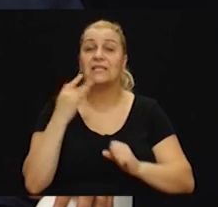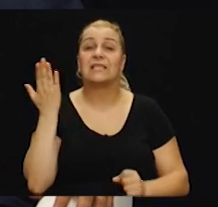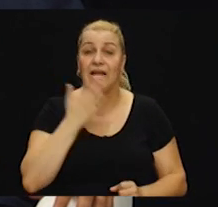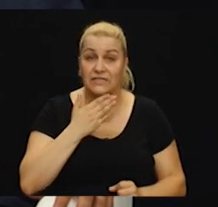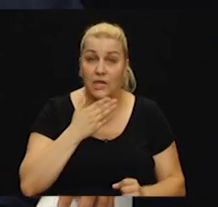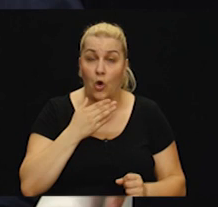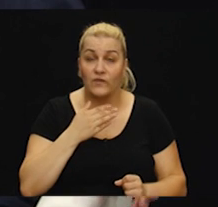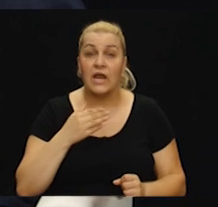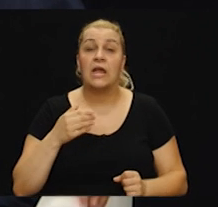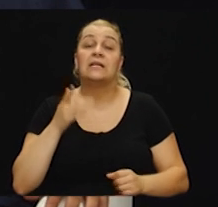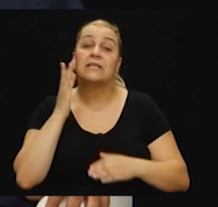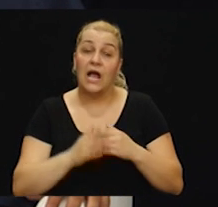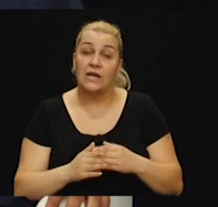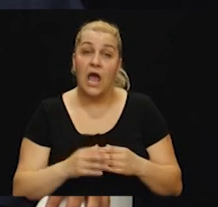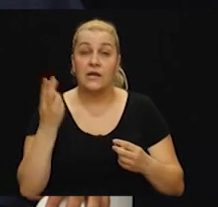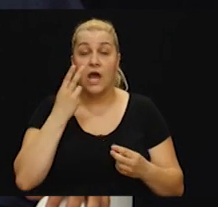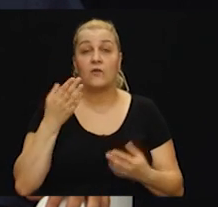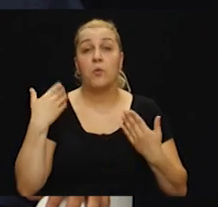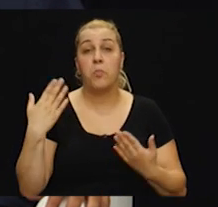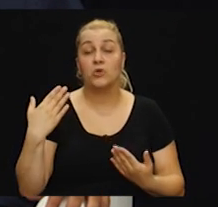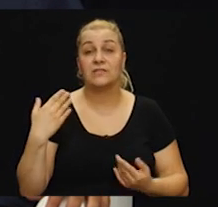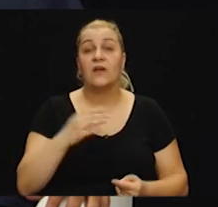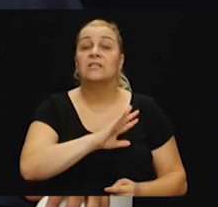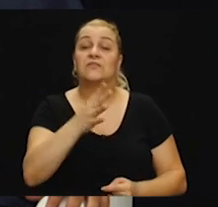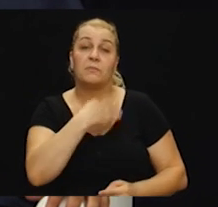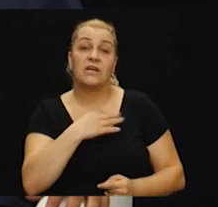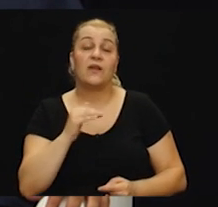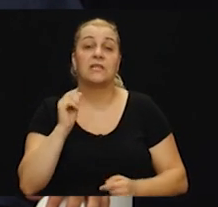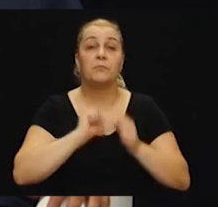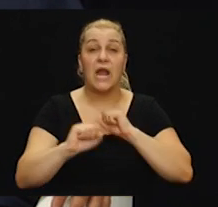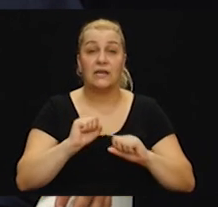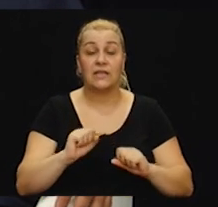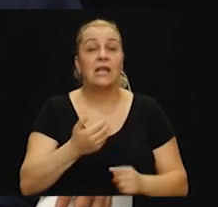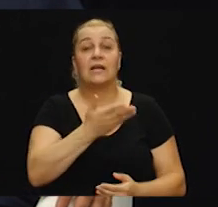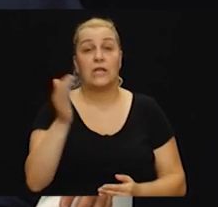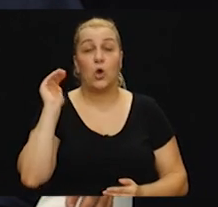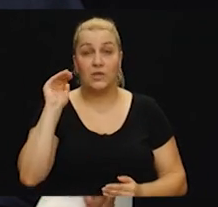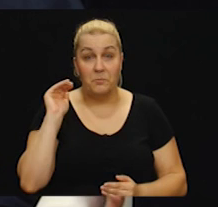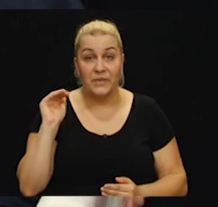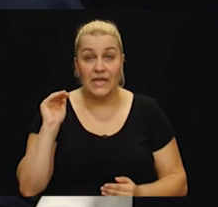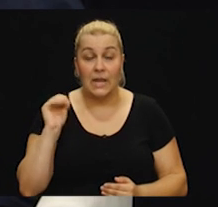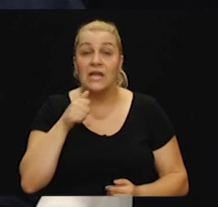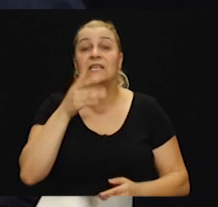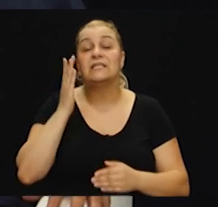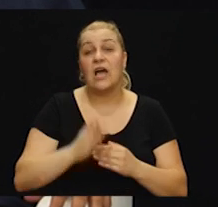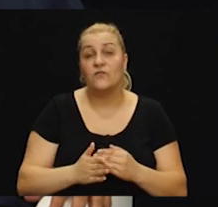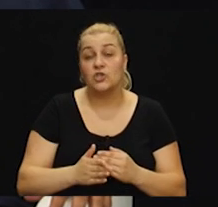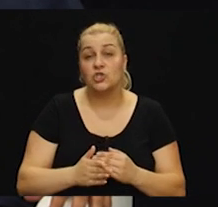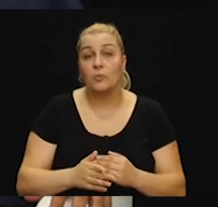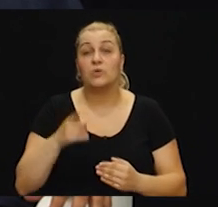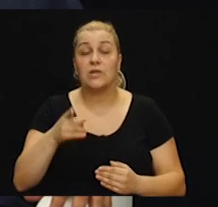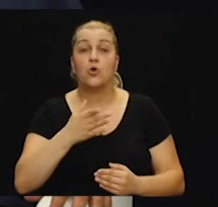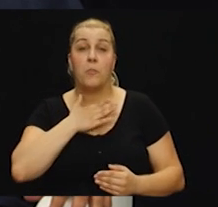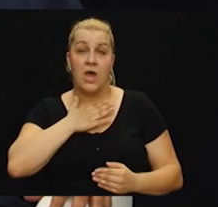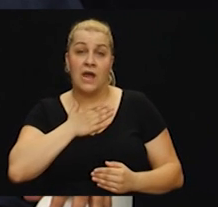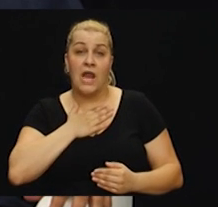Hercegovine. Za kraj, jasno, pozdrav svim hrvatskim braniteljima, magdjego bili. I završimo sa onom